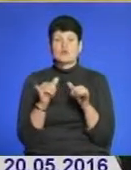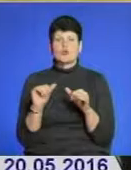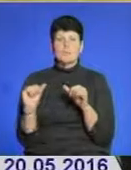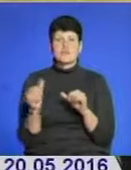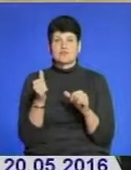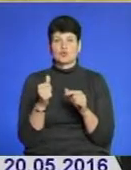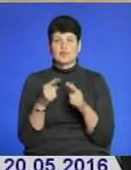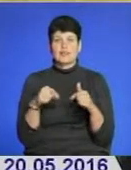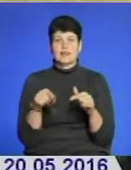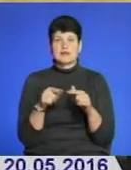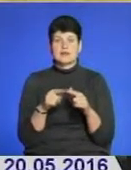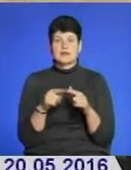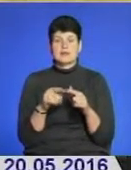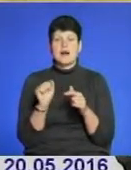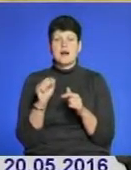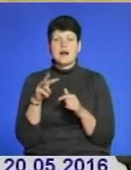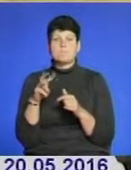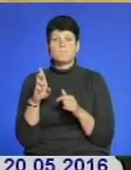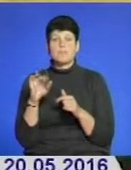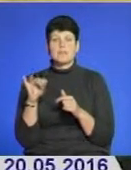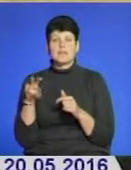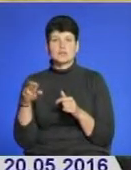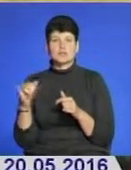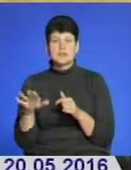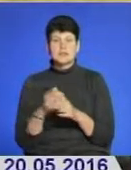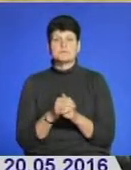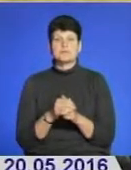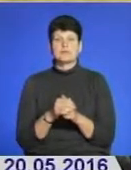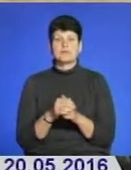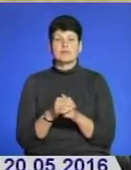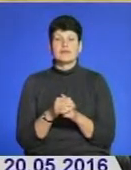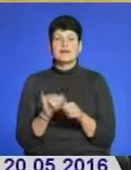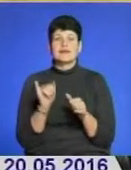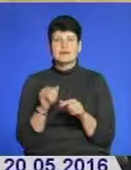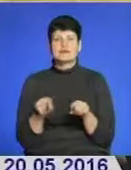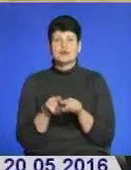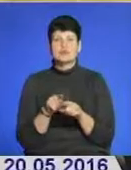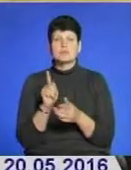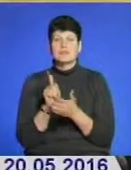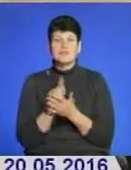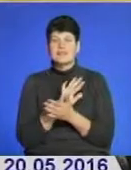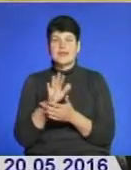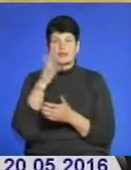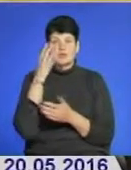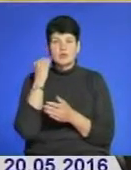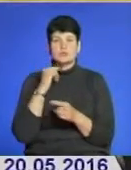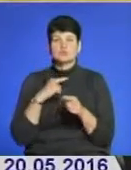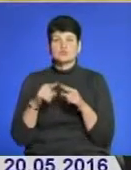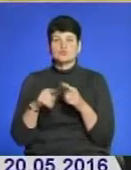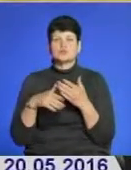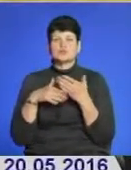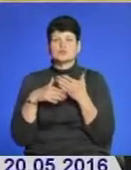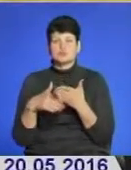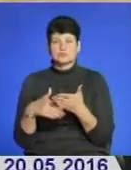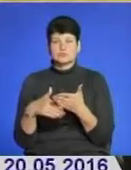ланки, тобто розбудова мережі амбулаторії сімейної медицини. І знову-таки ми повинні не забувати про екстренну медичну допомогу